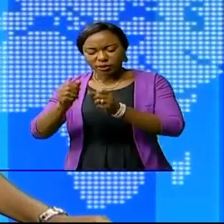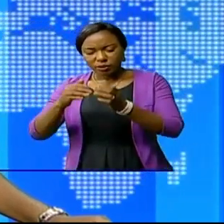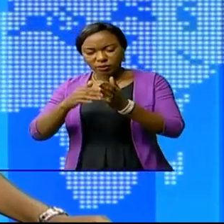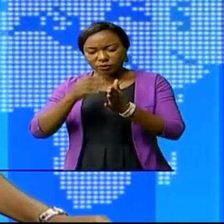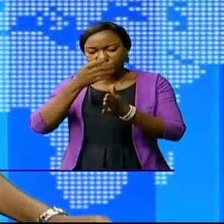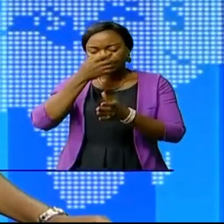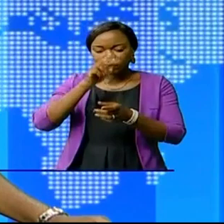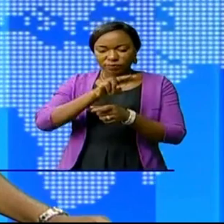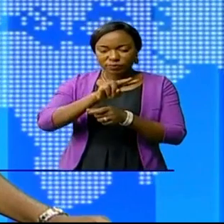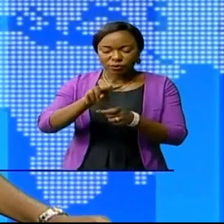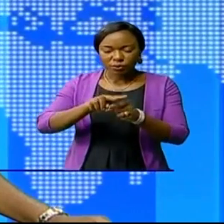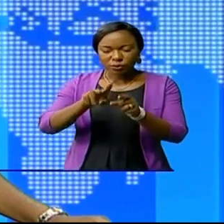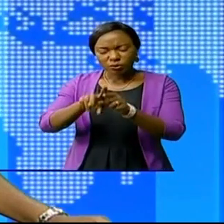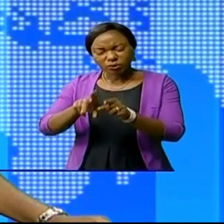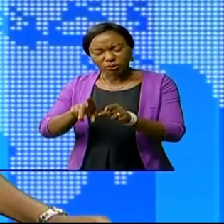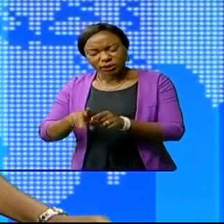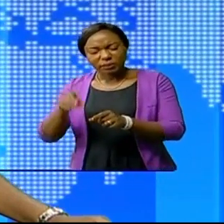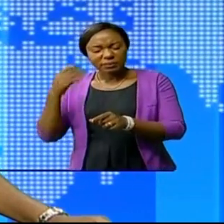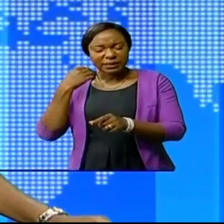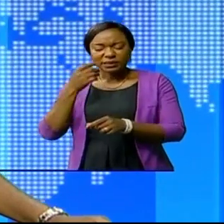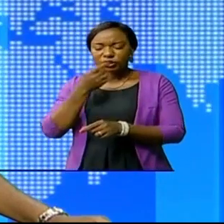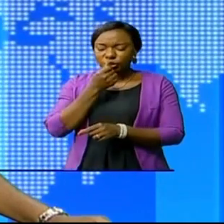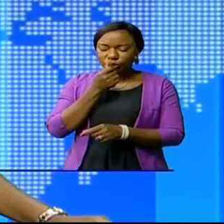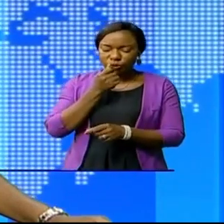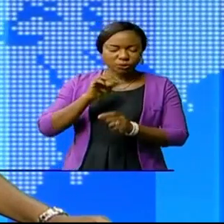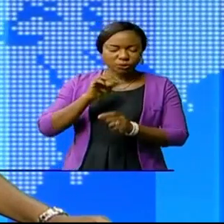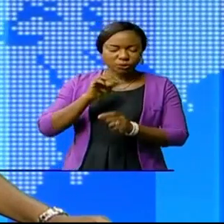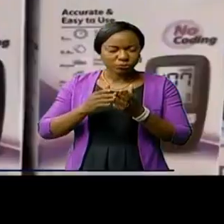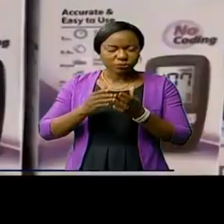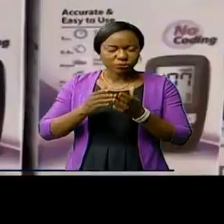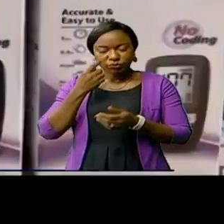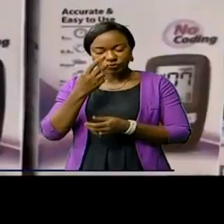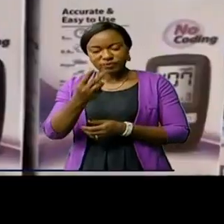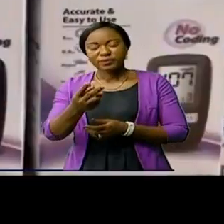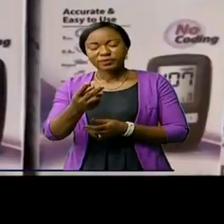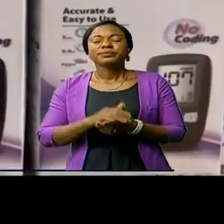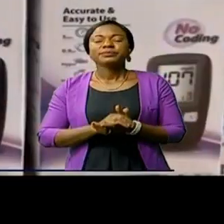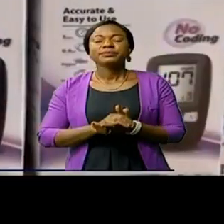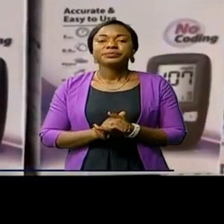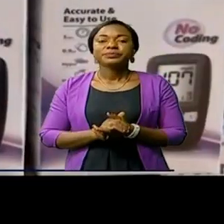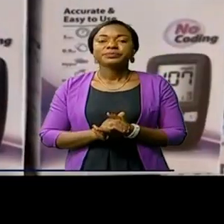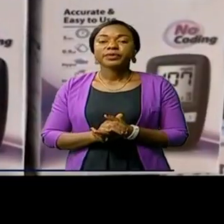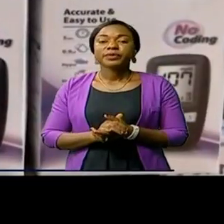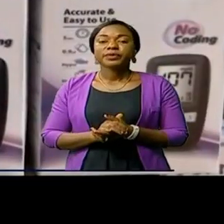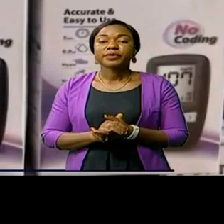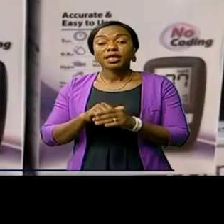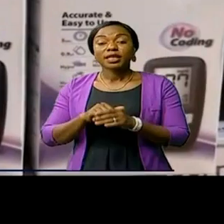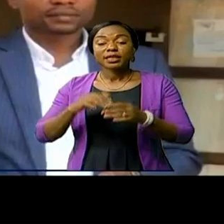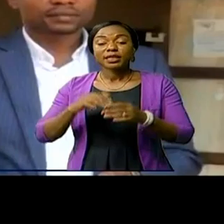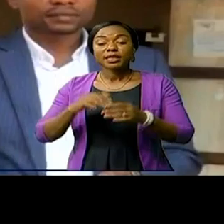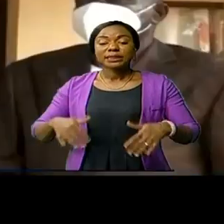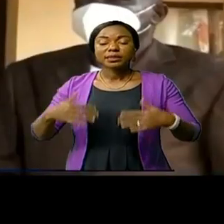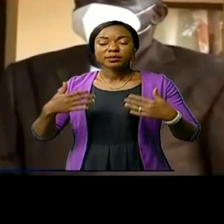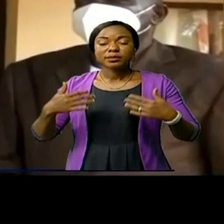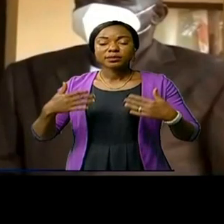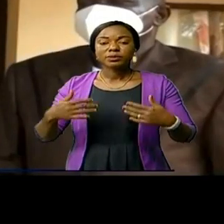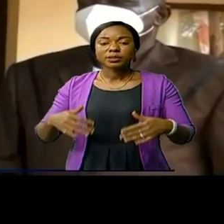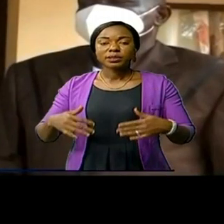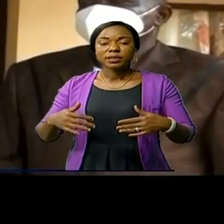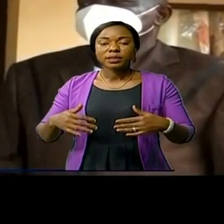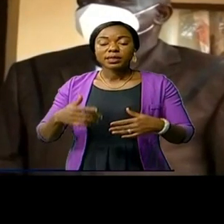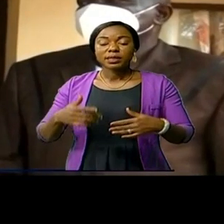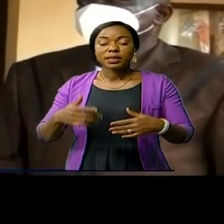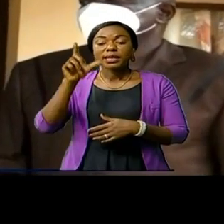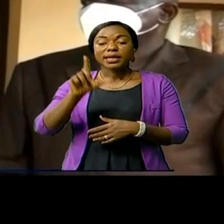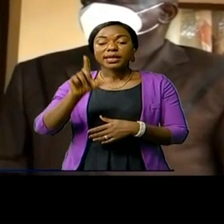la maladie de diabète. Reportage Rodépanda. Dans une brève cérémonie qui s'est tenue ce lundi